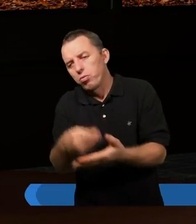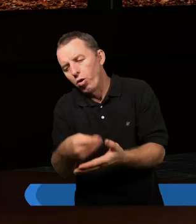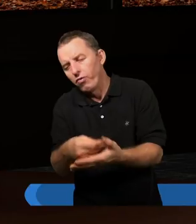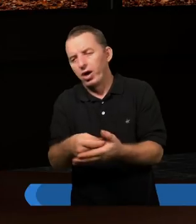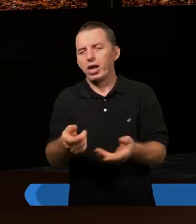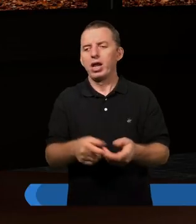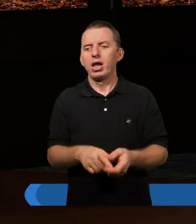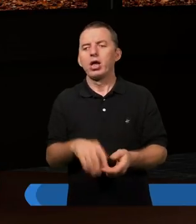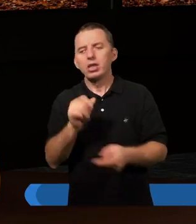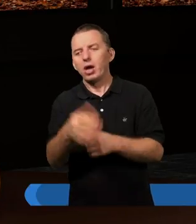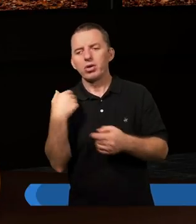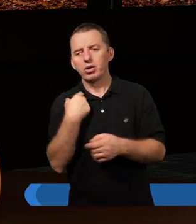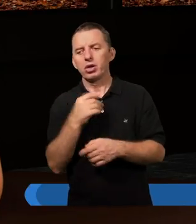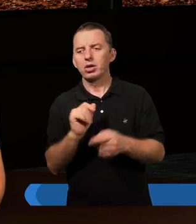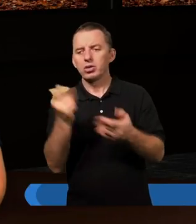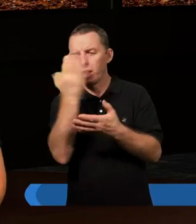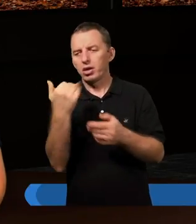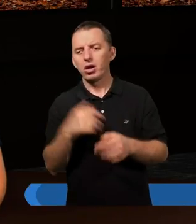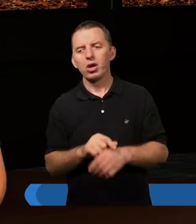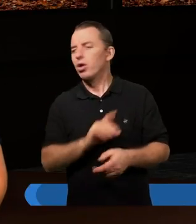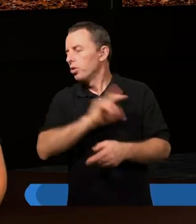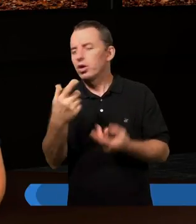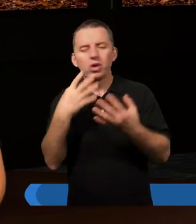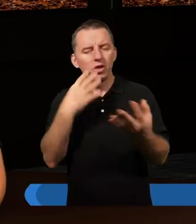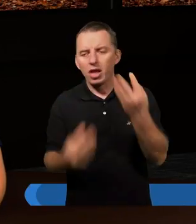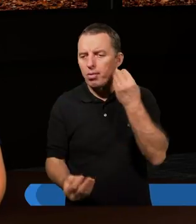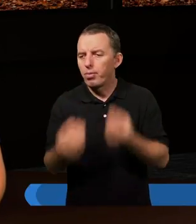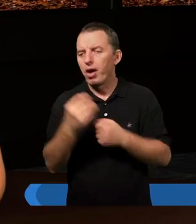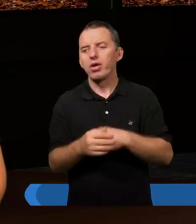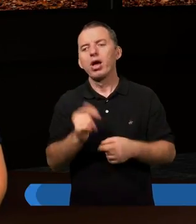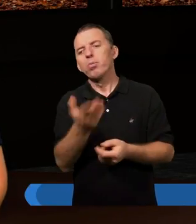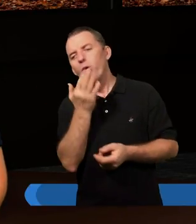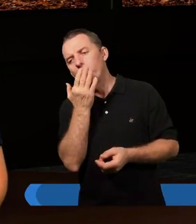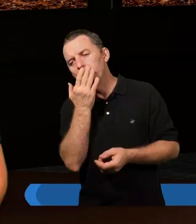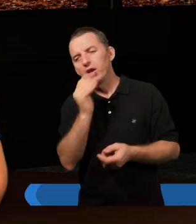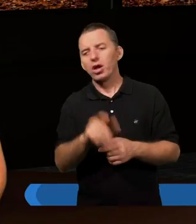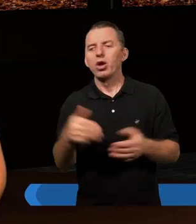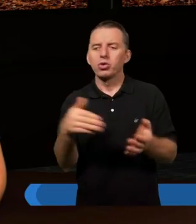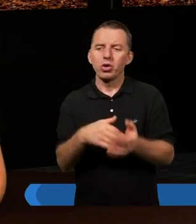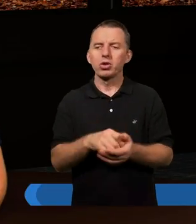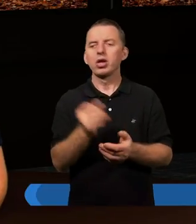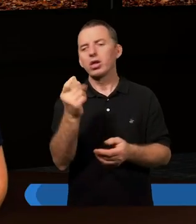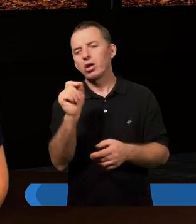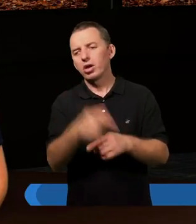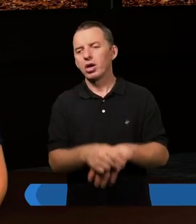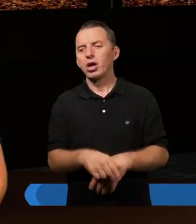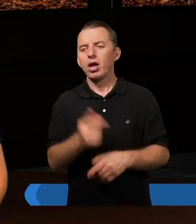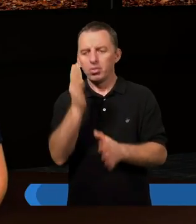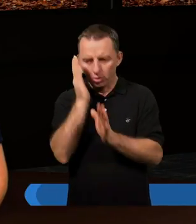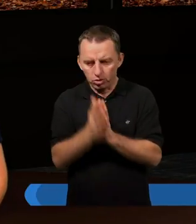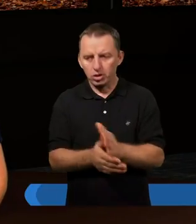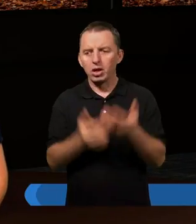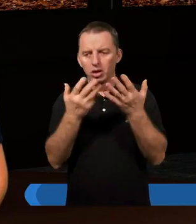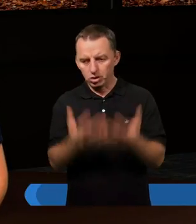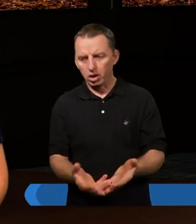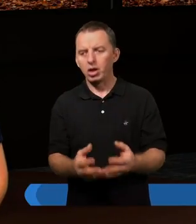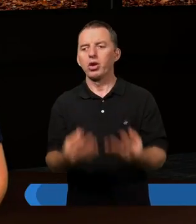takie już czarno-białe. Nikt się nie bawił w mówienie, może jest trochę tak, trochę tak. To było proste. Chcesz